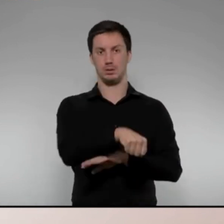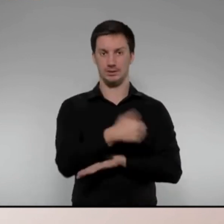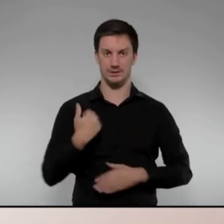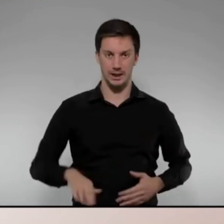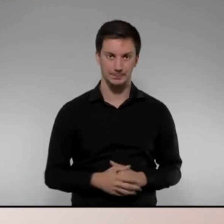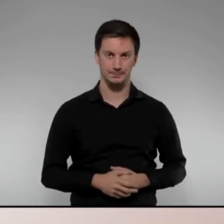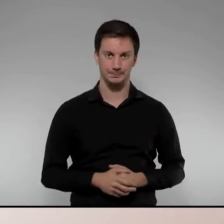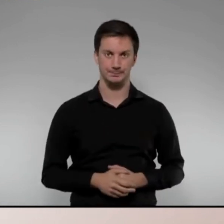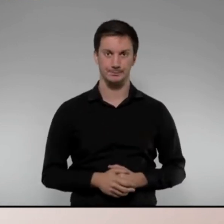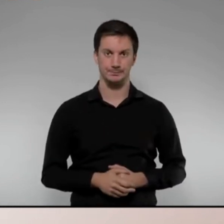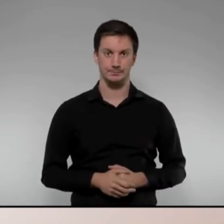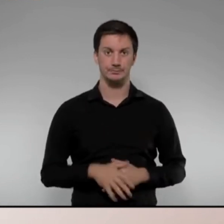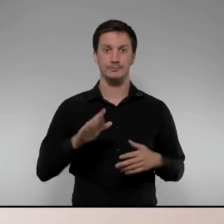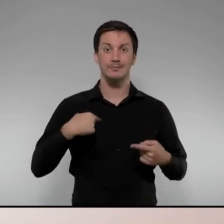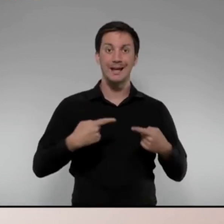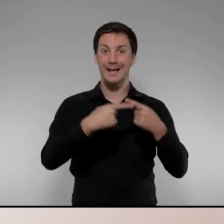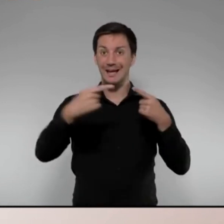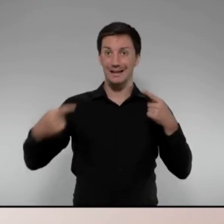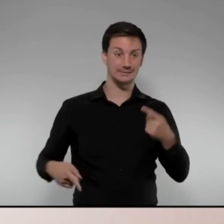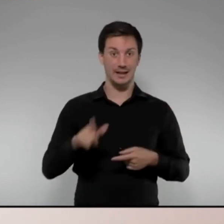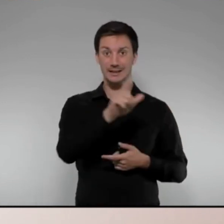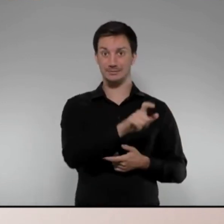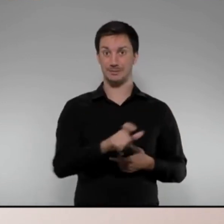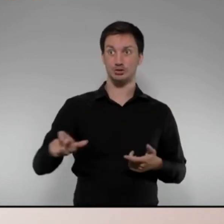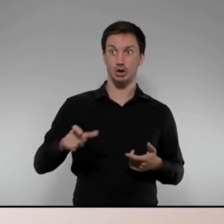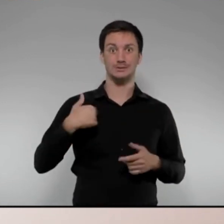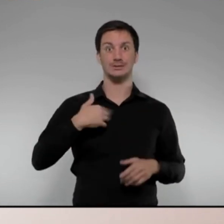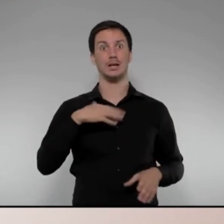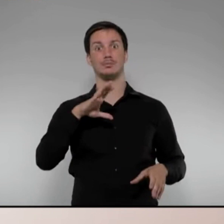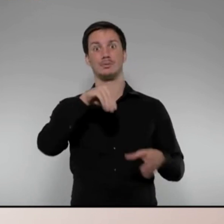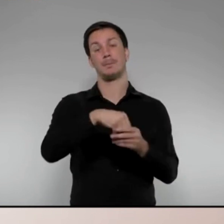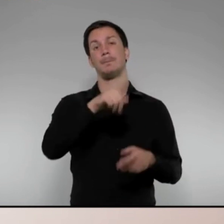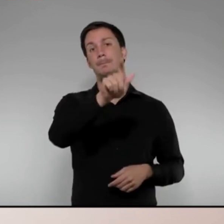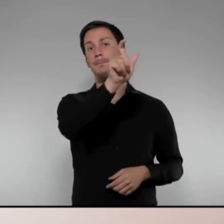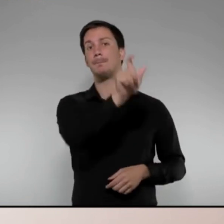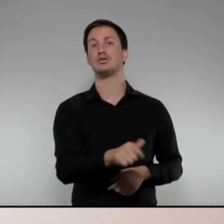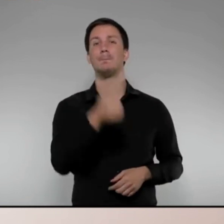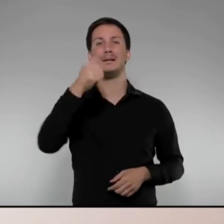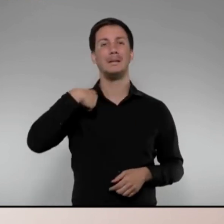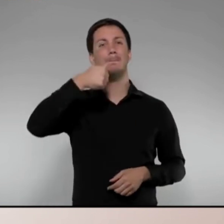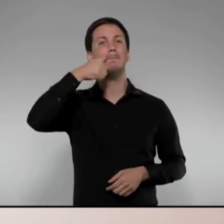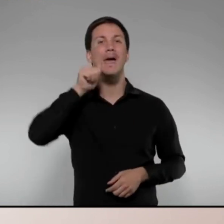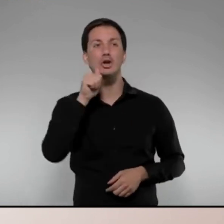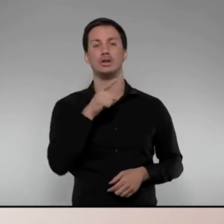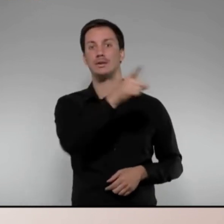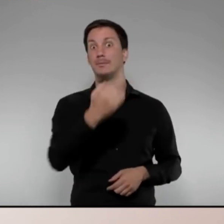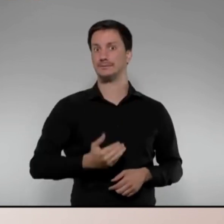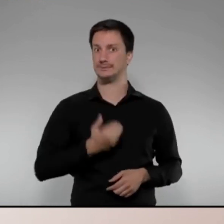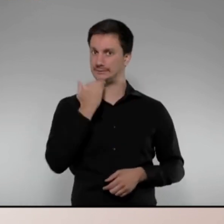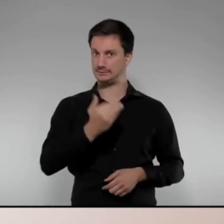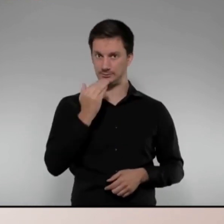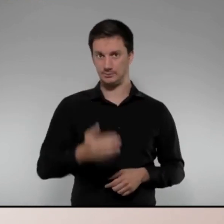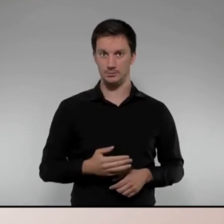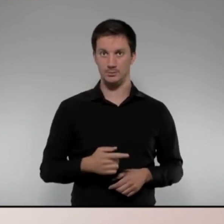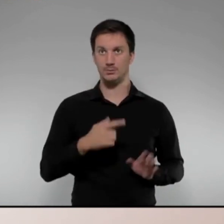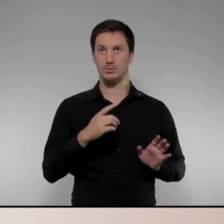I aquí la resta de candidats, en especial el candidat Pedro Sánchez ha de prendre nota, no